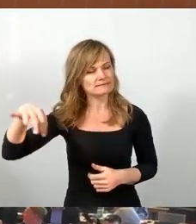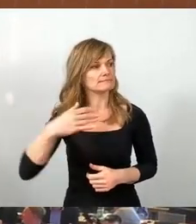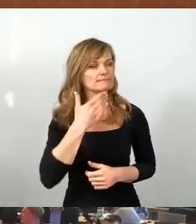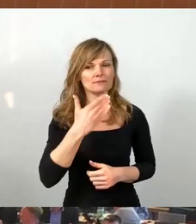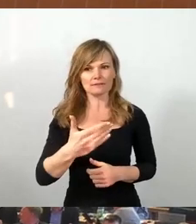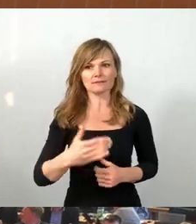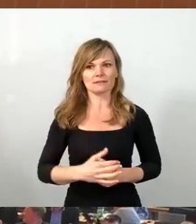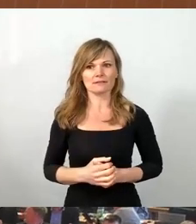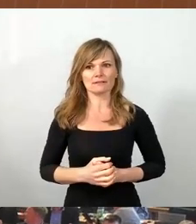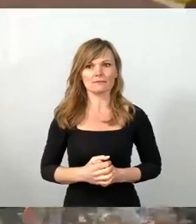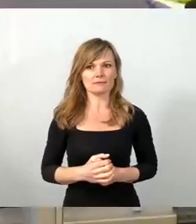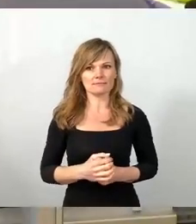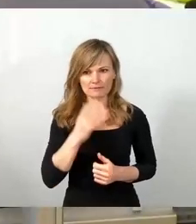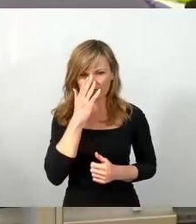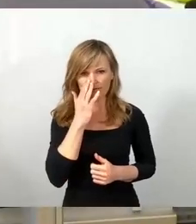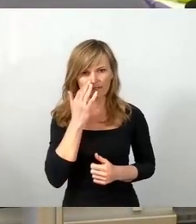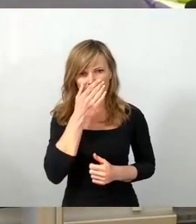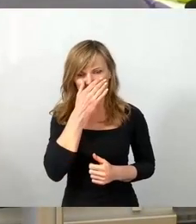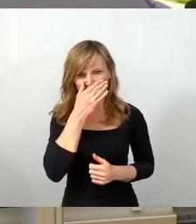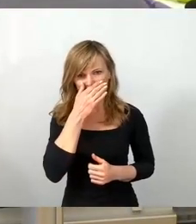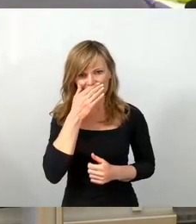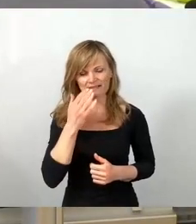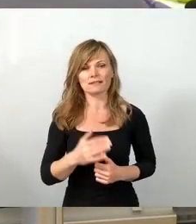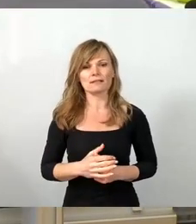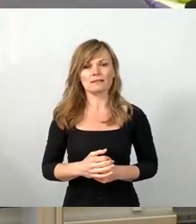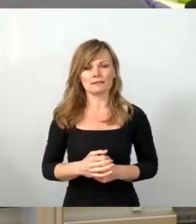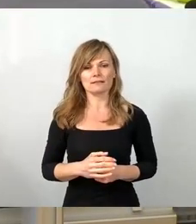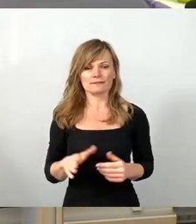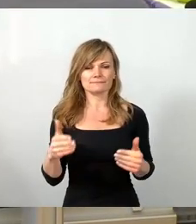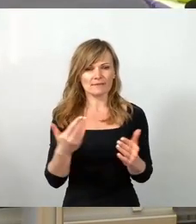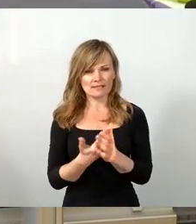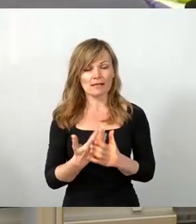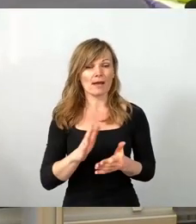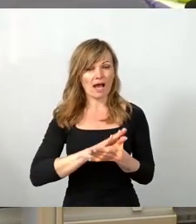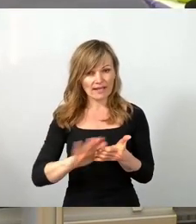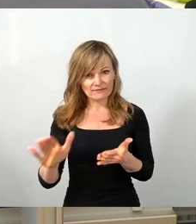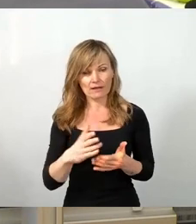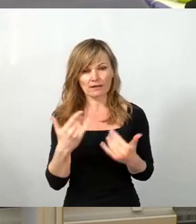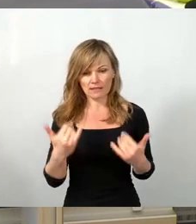Deswegen fällt es uns jetzt relativ leicht, abzulehnen,